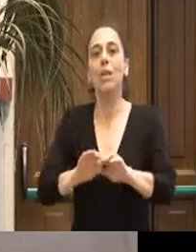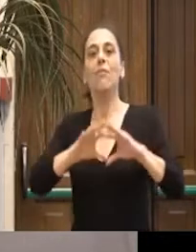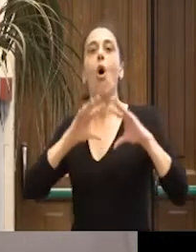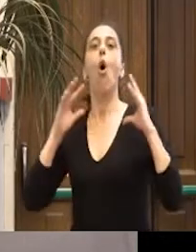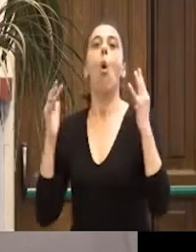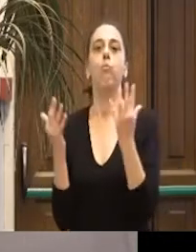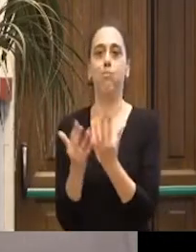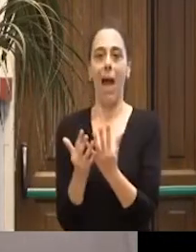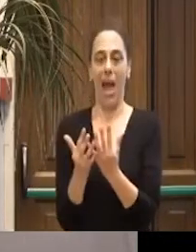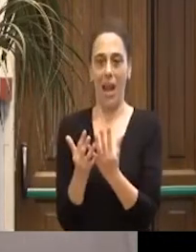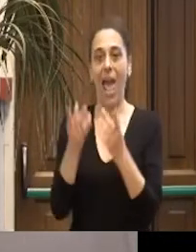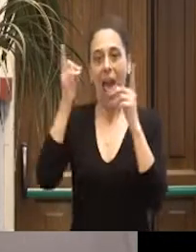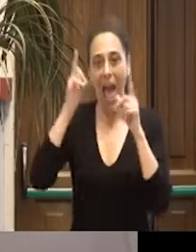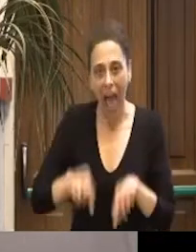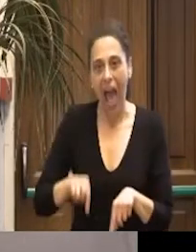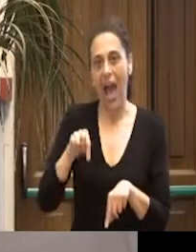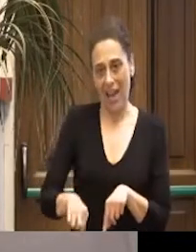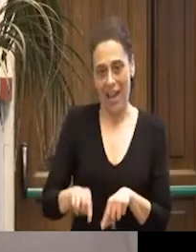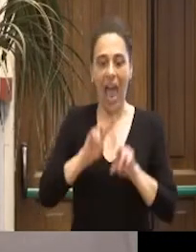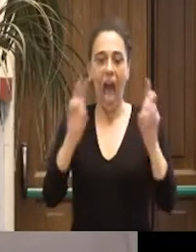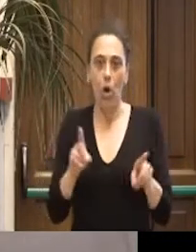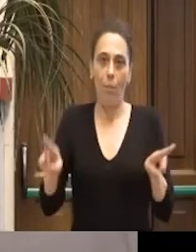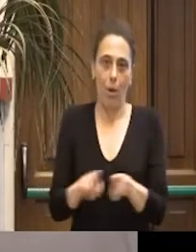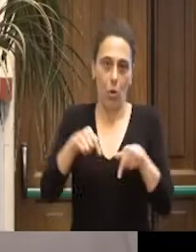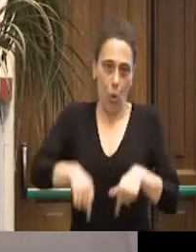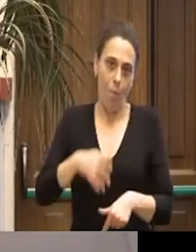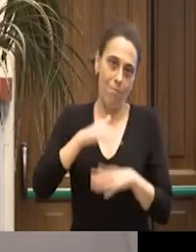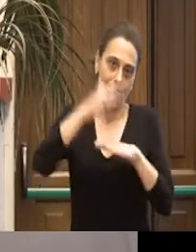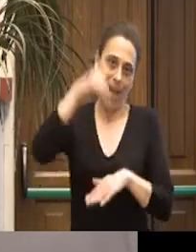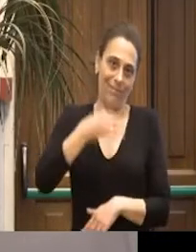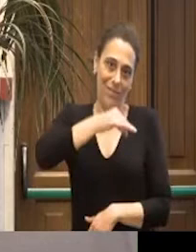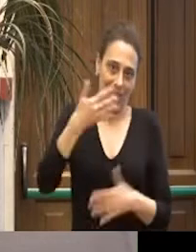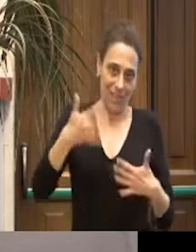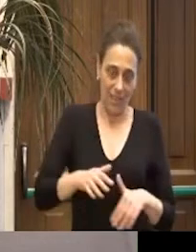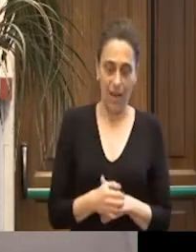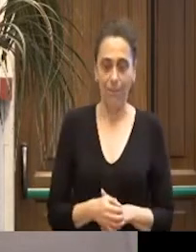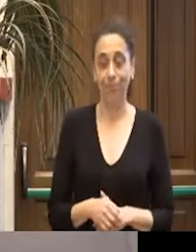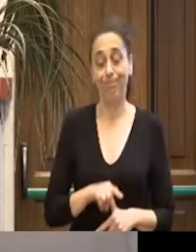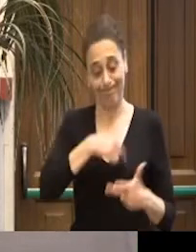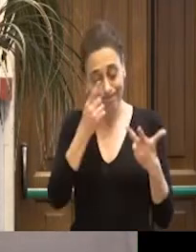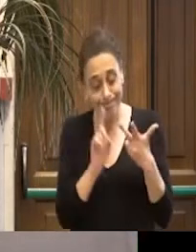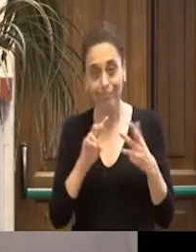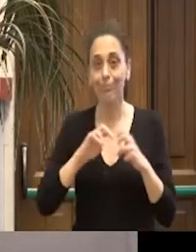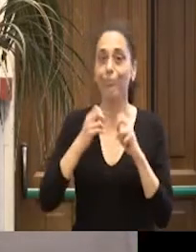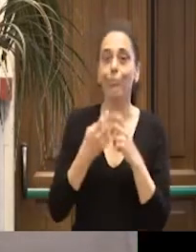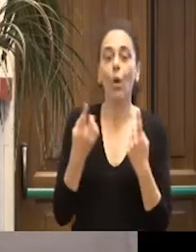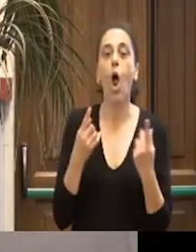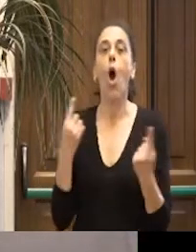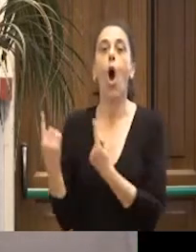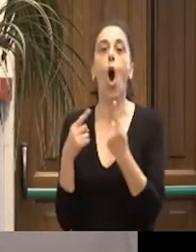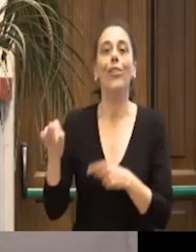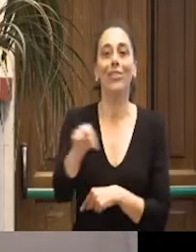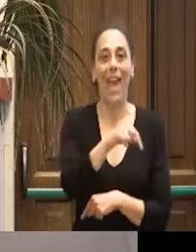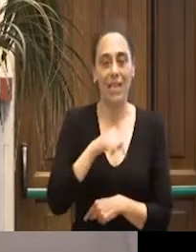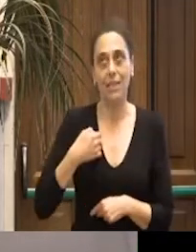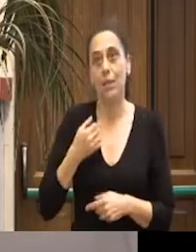tematiche anche di che noi abbiamo trattato anche qui stamattina. Tema dei contesti, qui c'è una